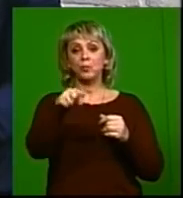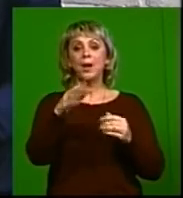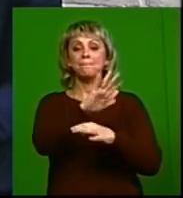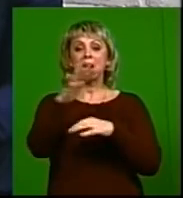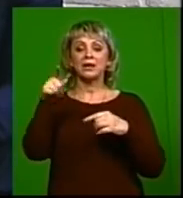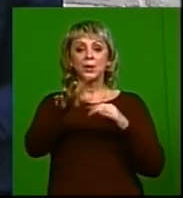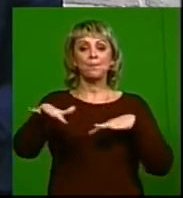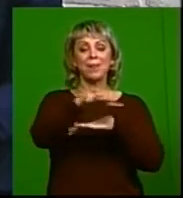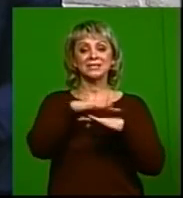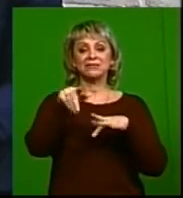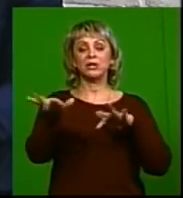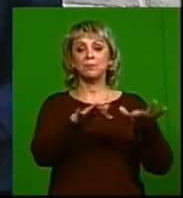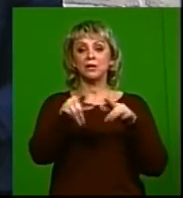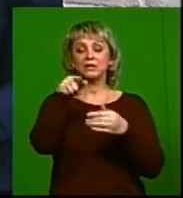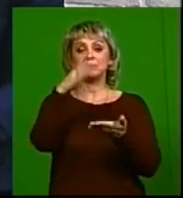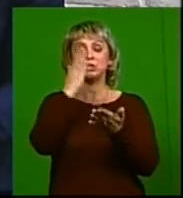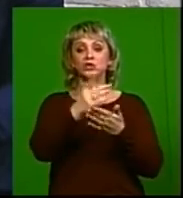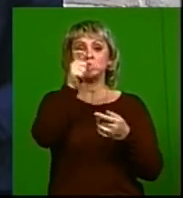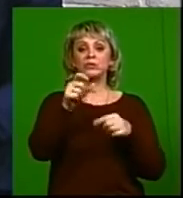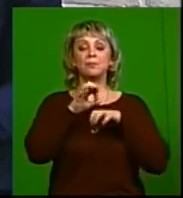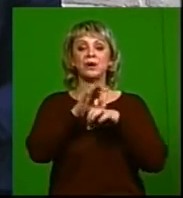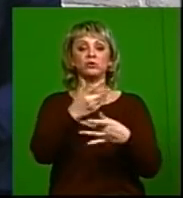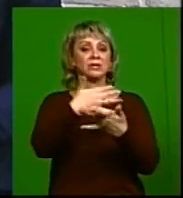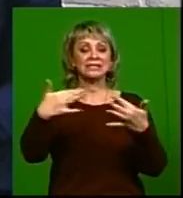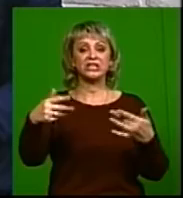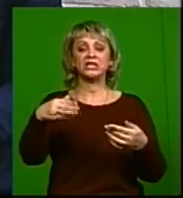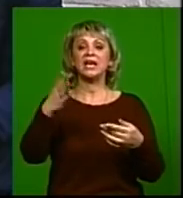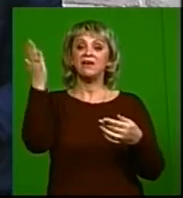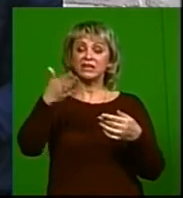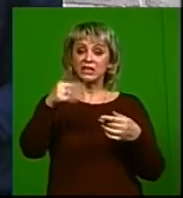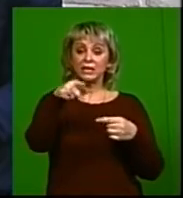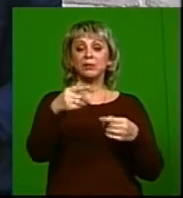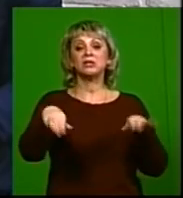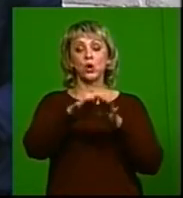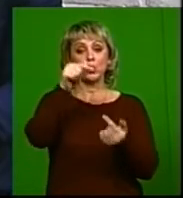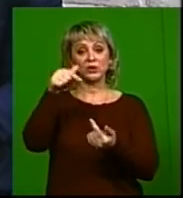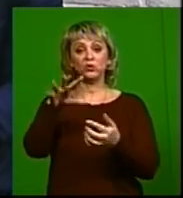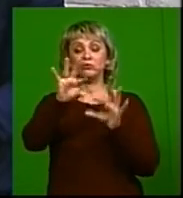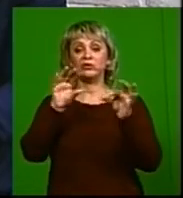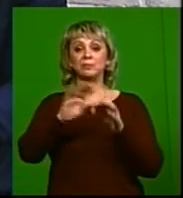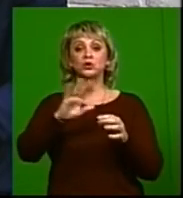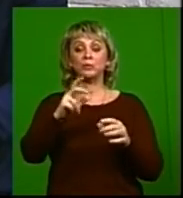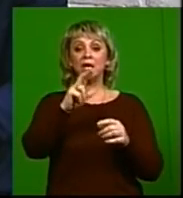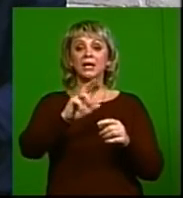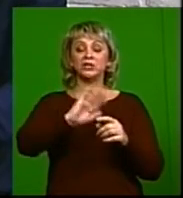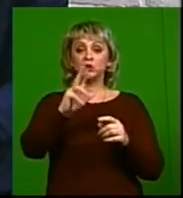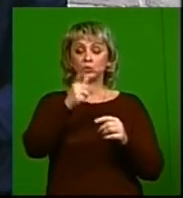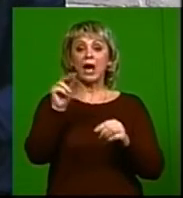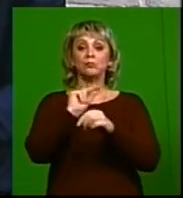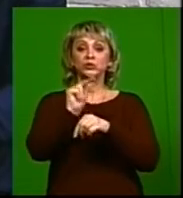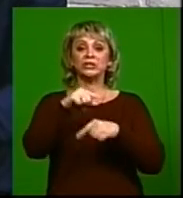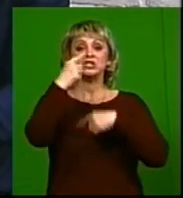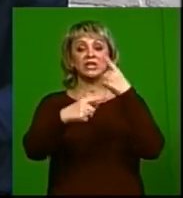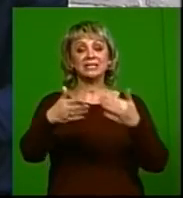города на массовых мероприятиях. Там, где есть люди, мы проводим различные викторины. Но мы такой подход для себя выбрали. Знаете, нескучная профилактика. Обучение через